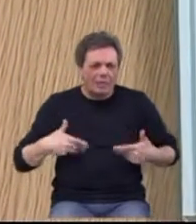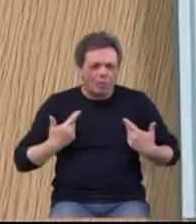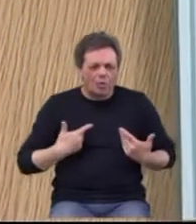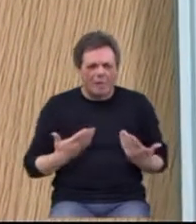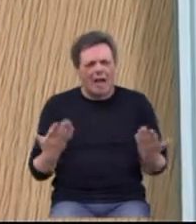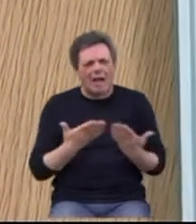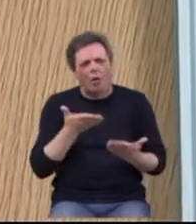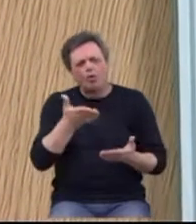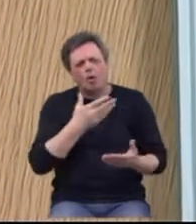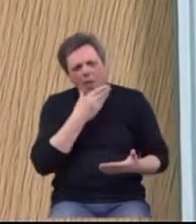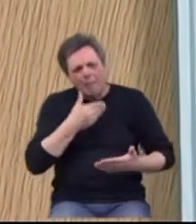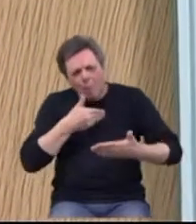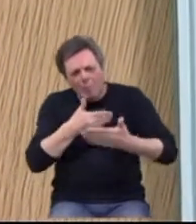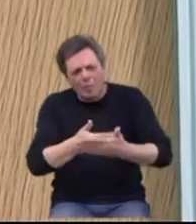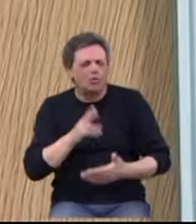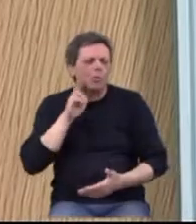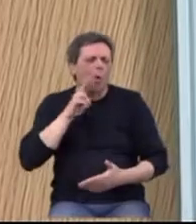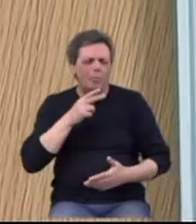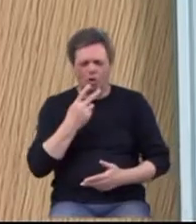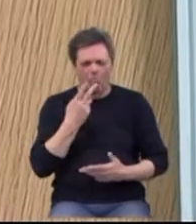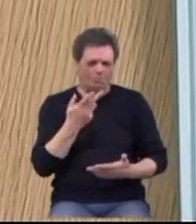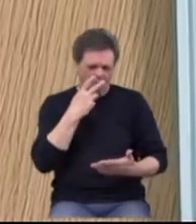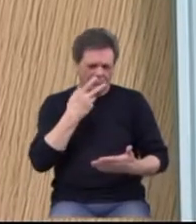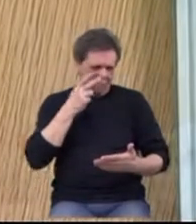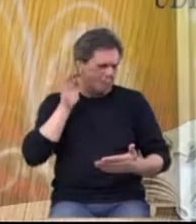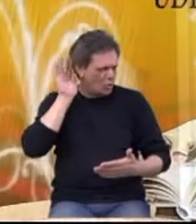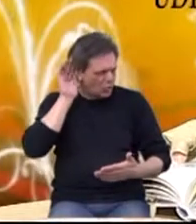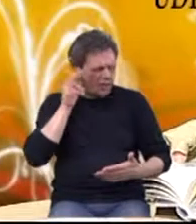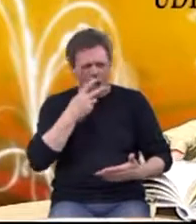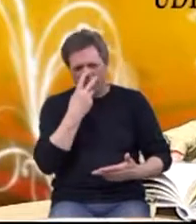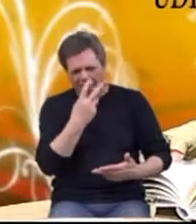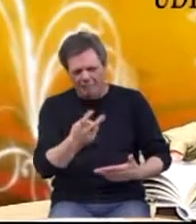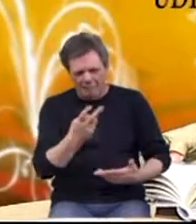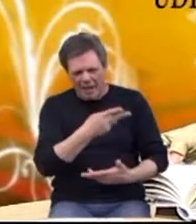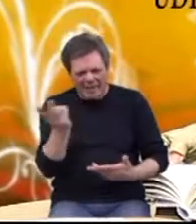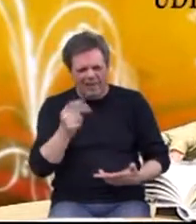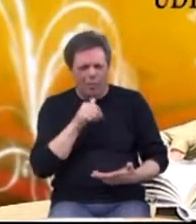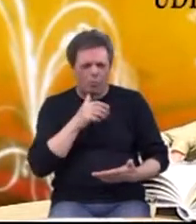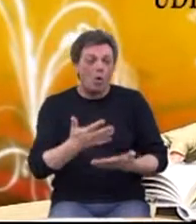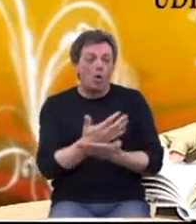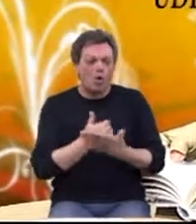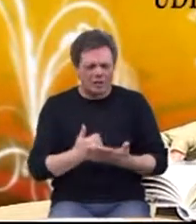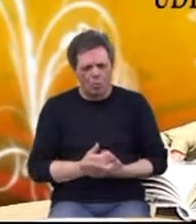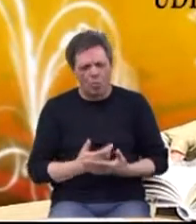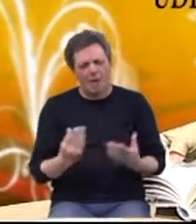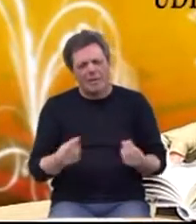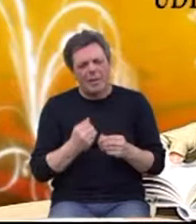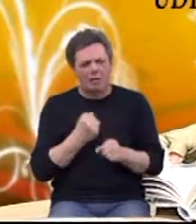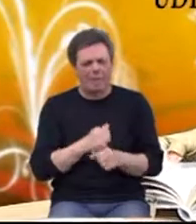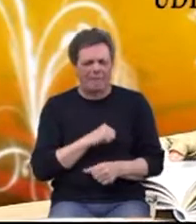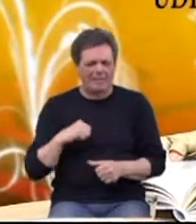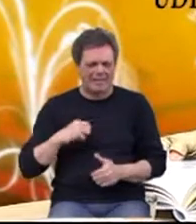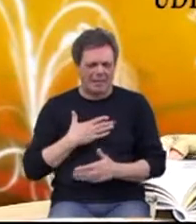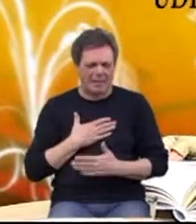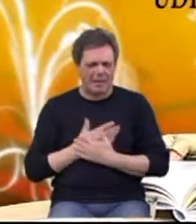ste to način približili običnom gledatelju, običnom slušatelju, običnom korisniku da nešto napravi za sebe.